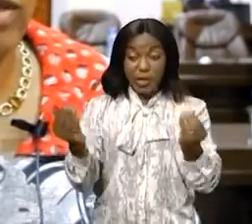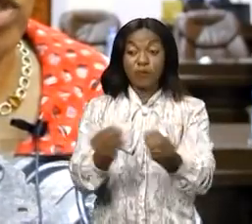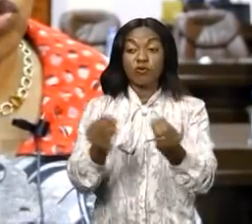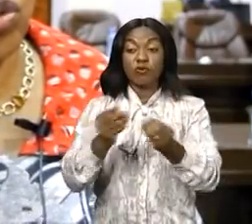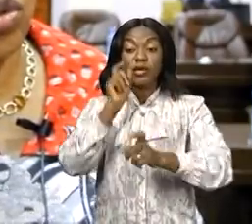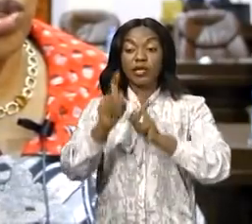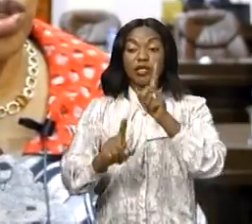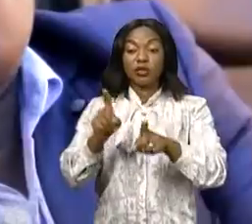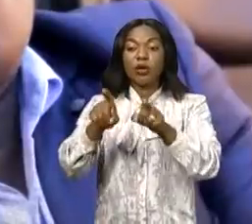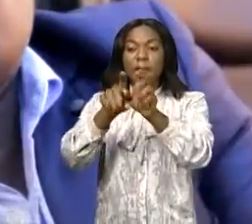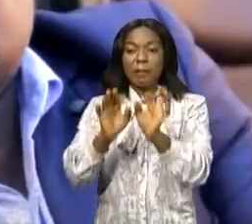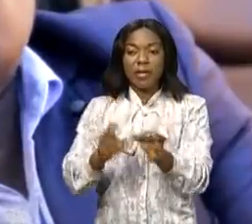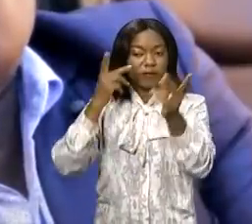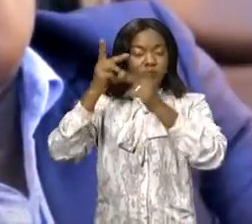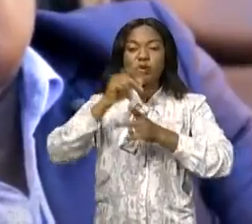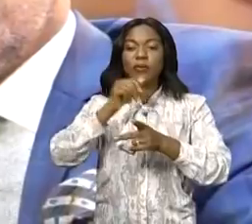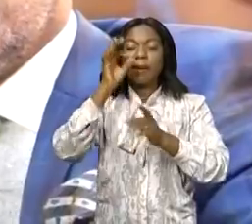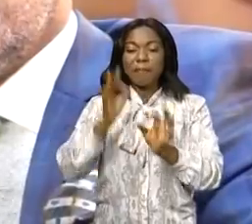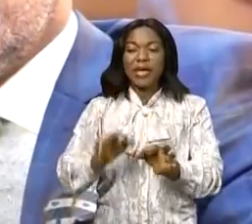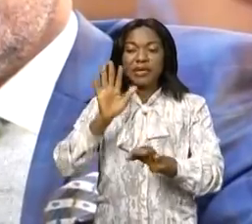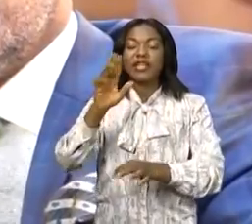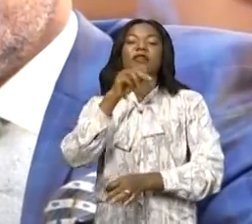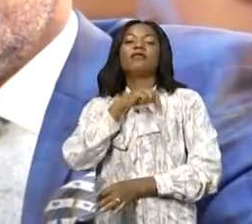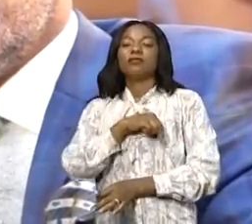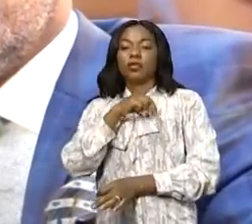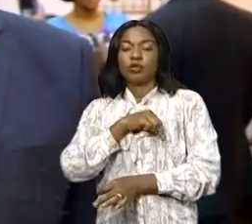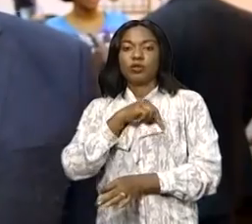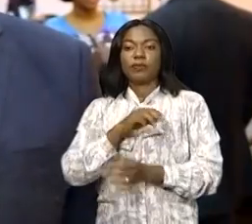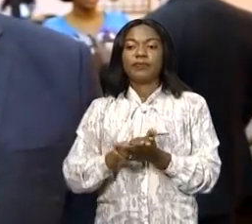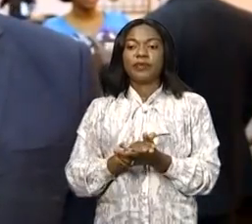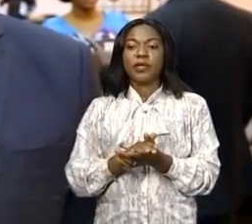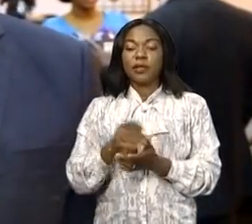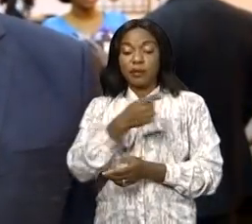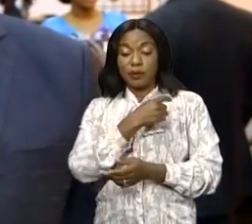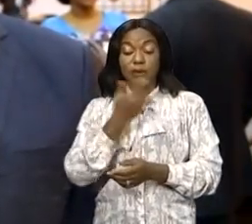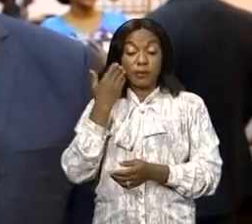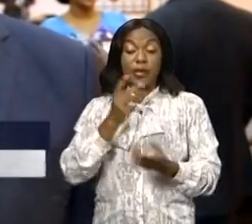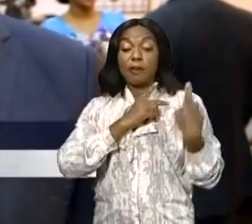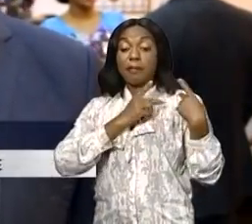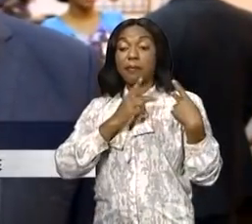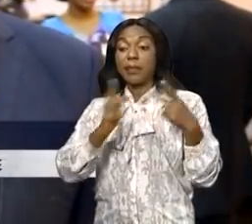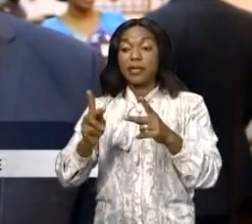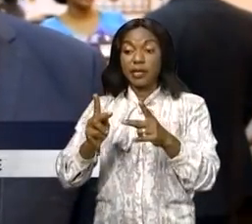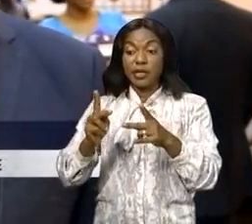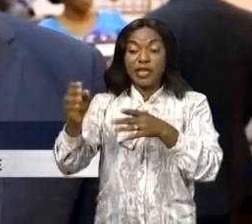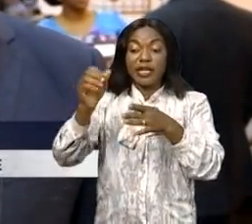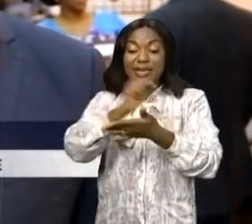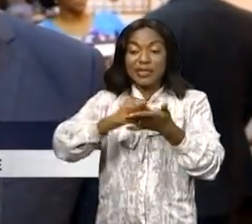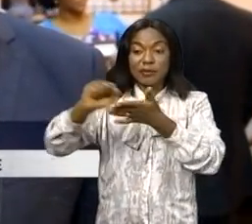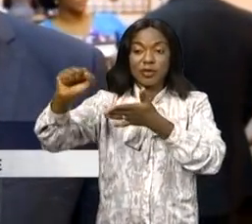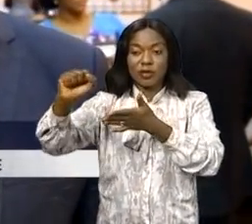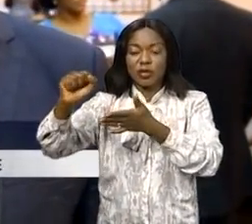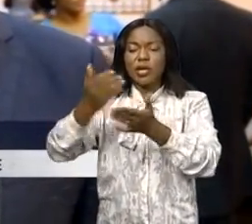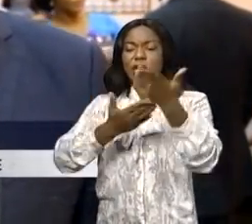si pas à sa vision. Pendant le séminaire, on nous a fait comprendre l'importance des réserves